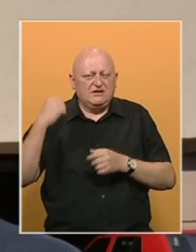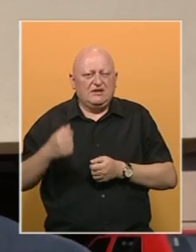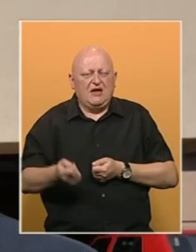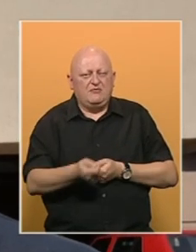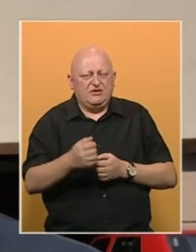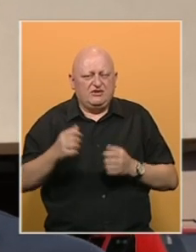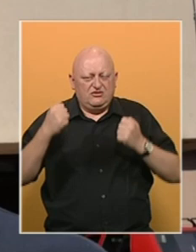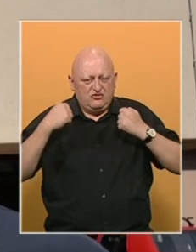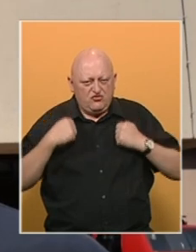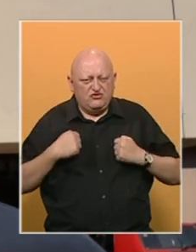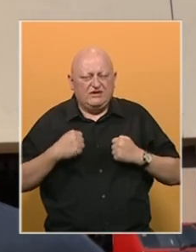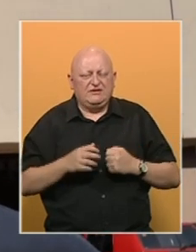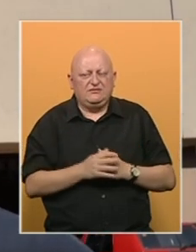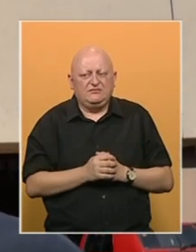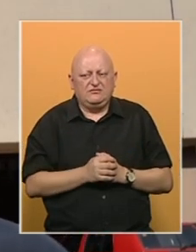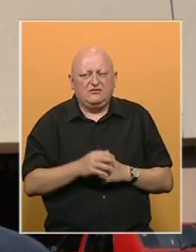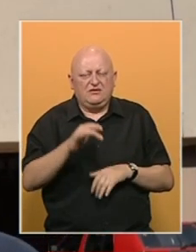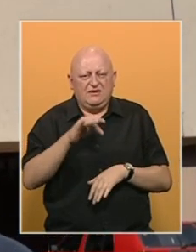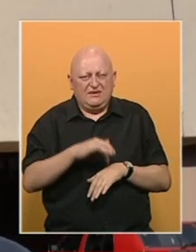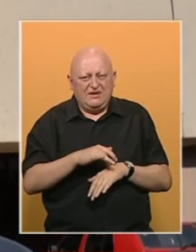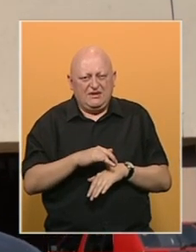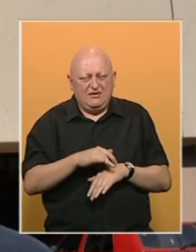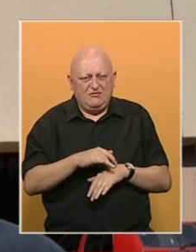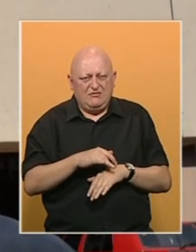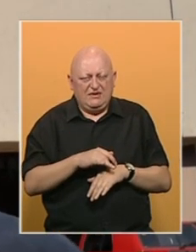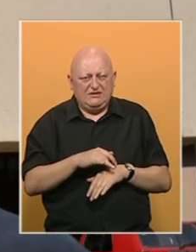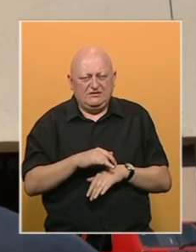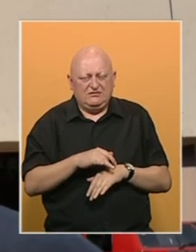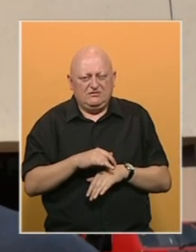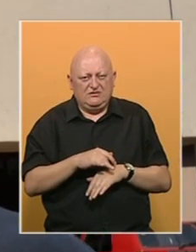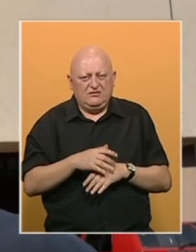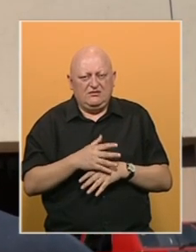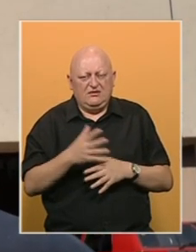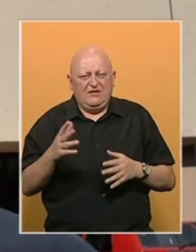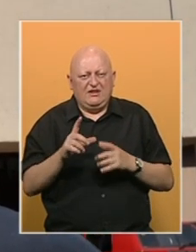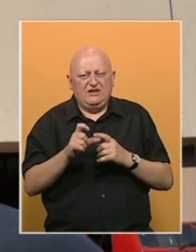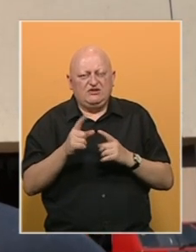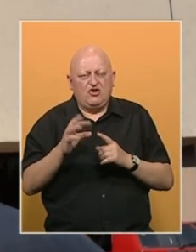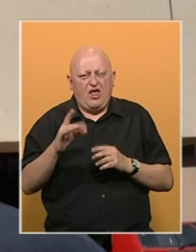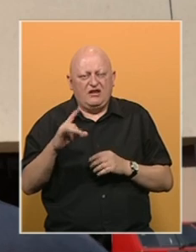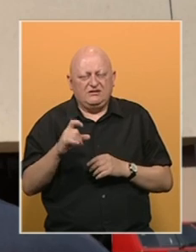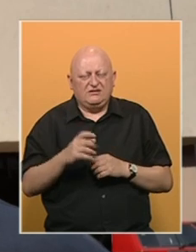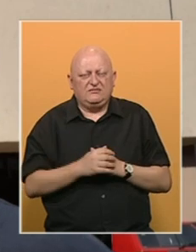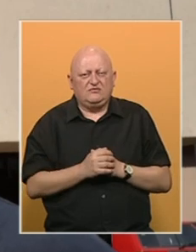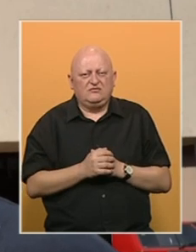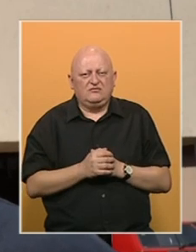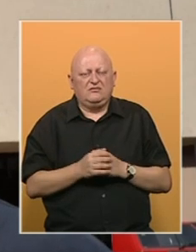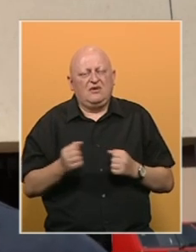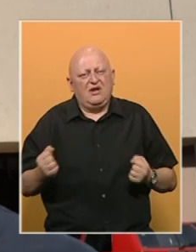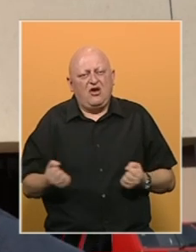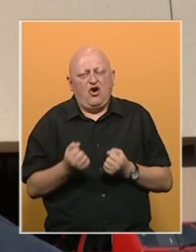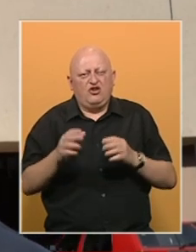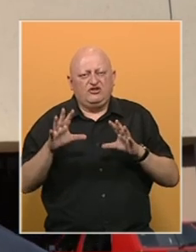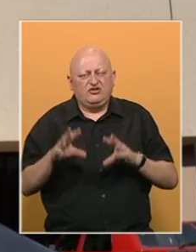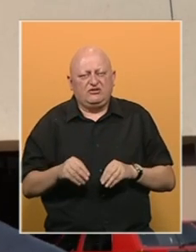na mjesto veliki stolac. Otežano je